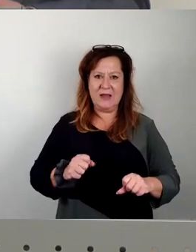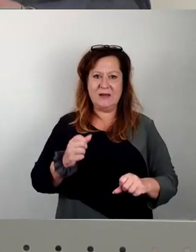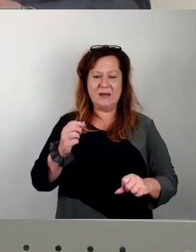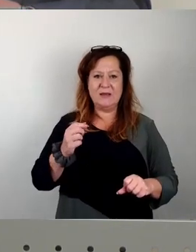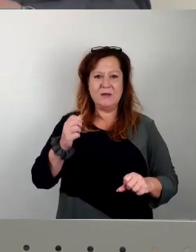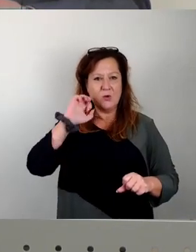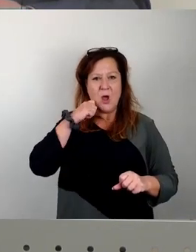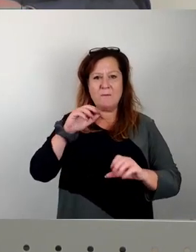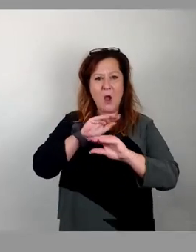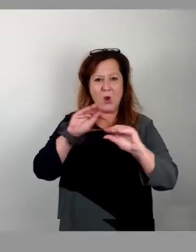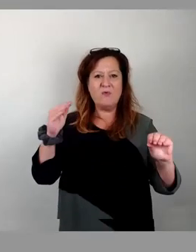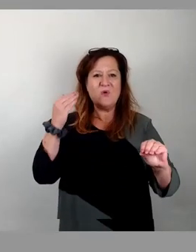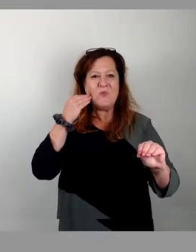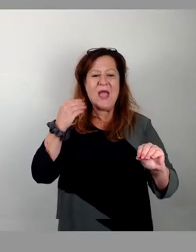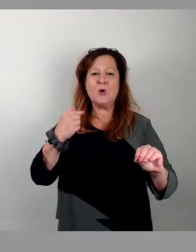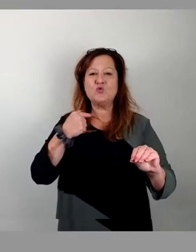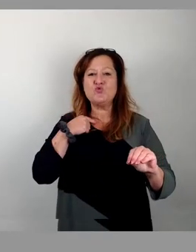zustimmt, lehnt ab.